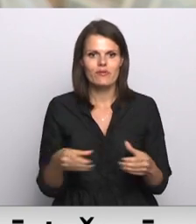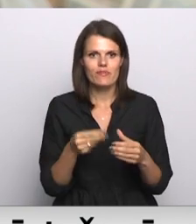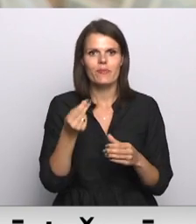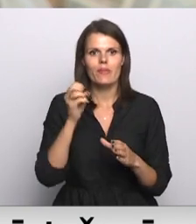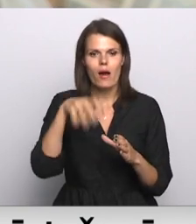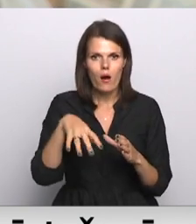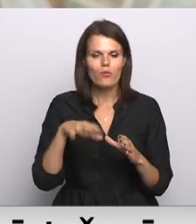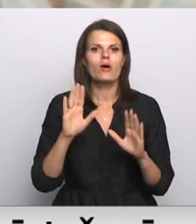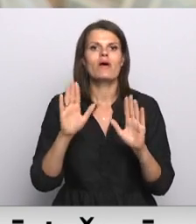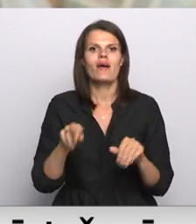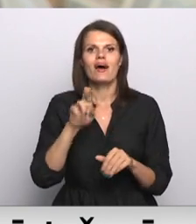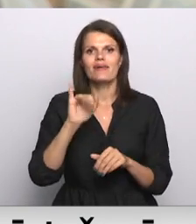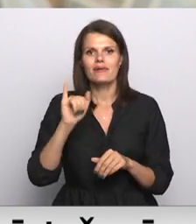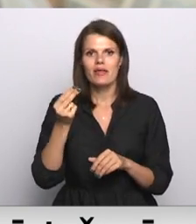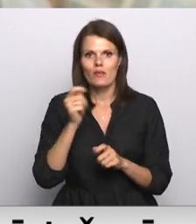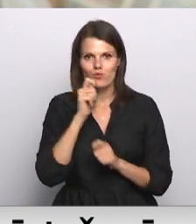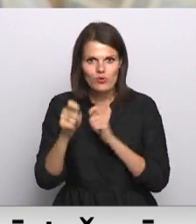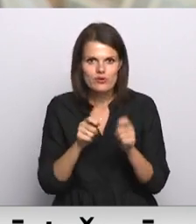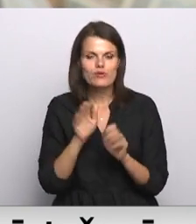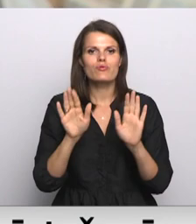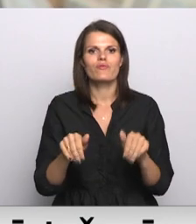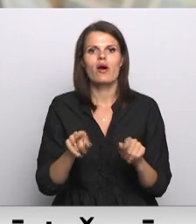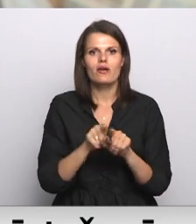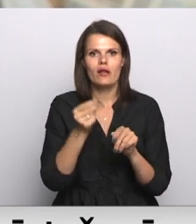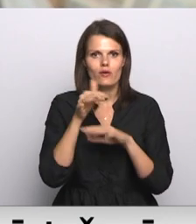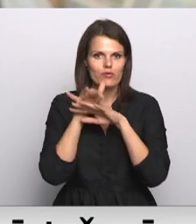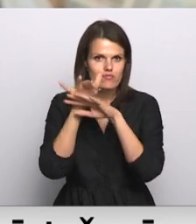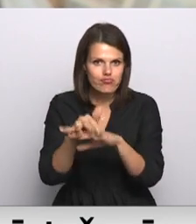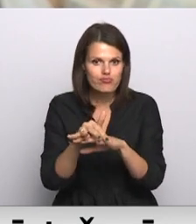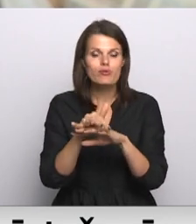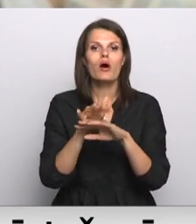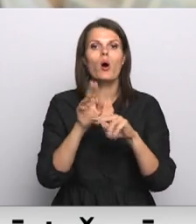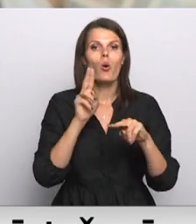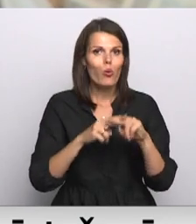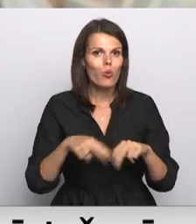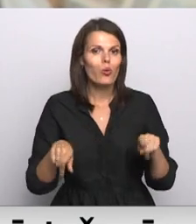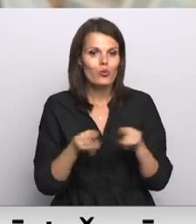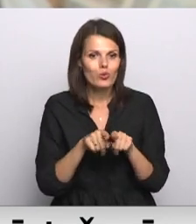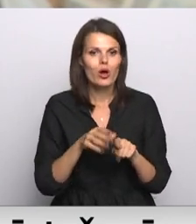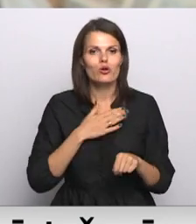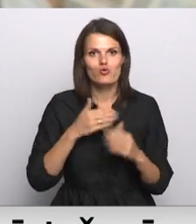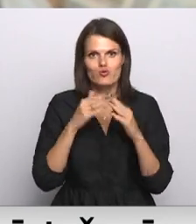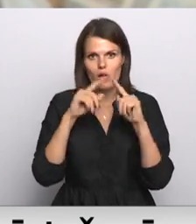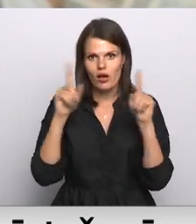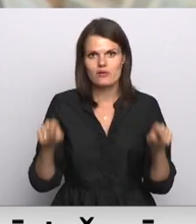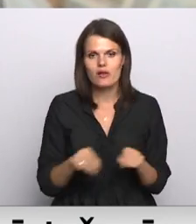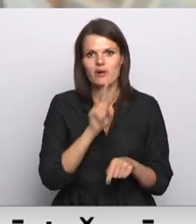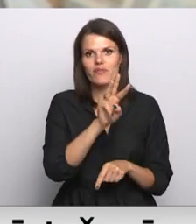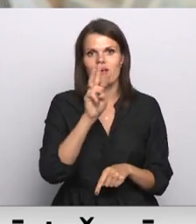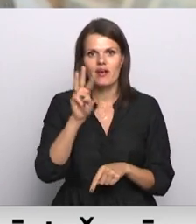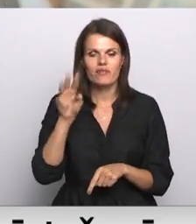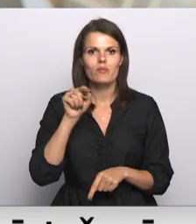rimiju naudiņu, var ziedot, protams, bērnu slimnītas fondam uz konta numuru un arī, protams, mūsu mājas lapā www